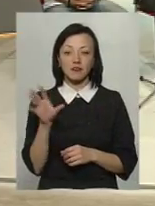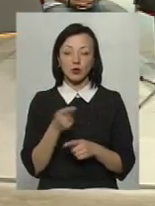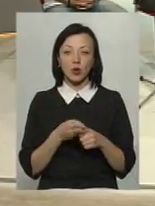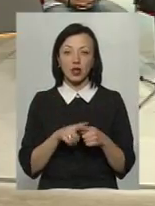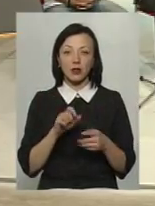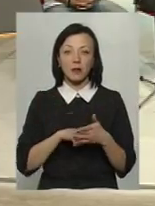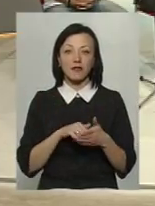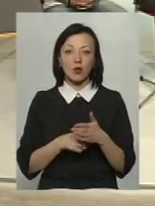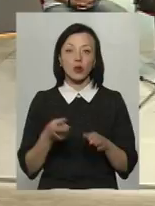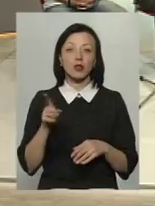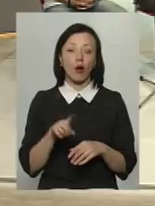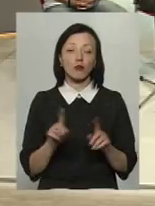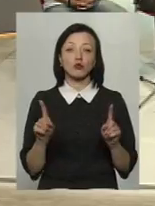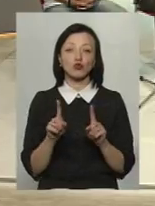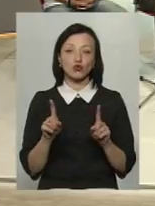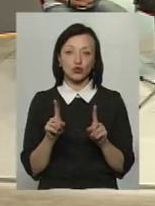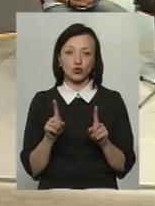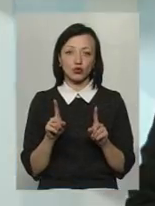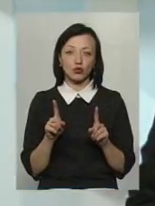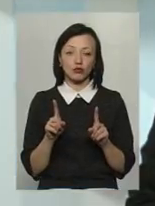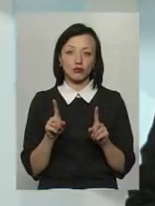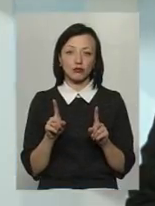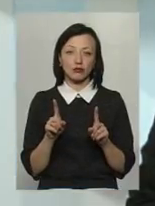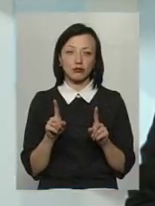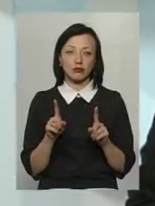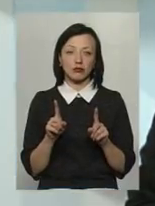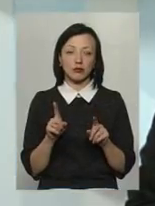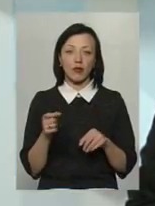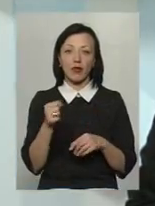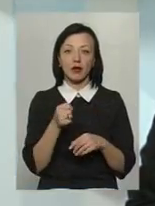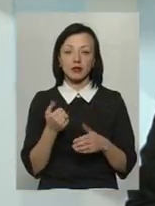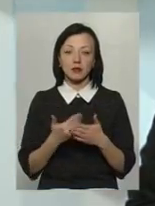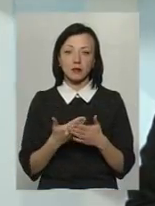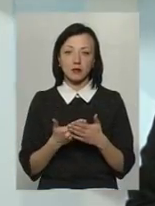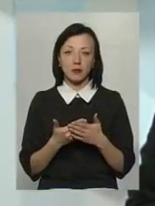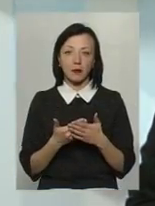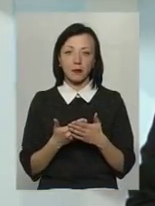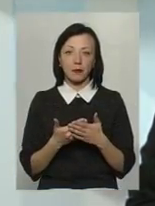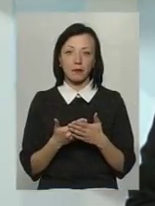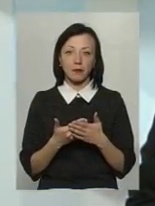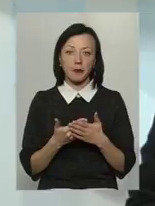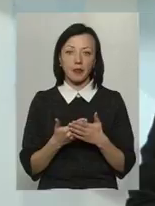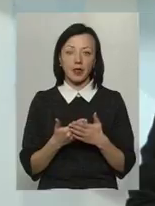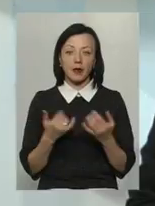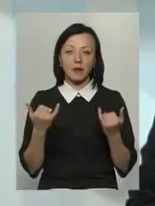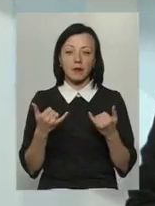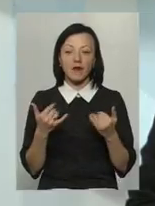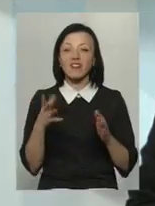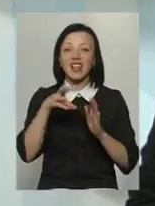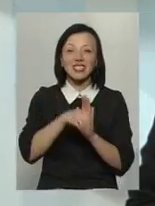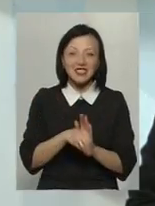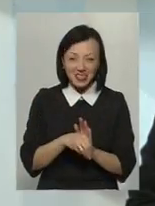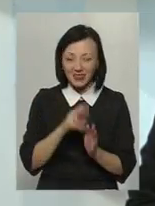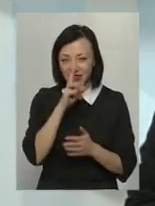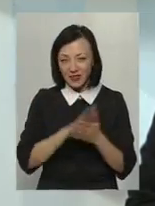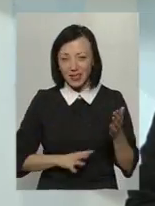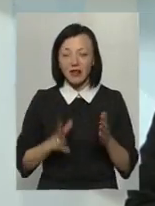приводилося до того, що вносити, допустим, минеральне удобрення, які